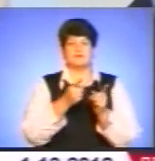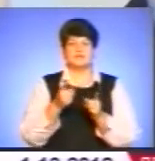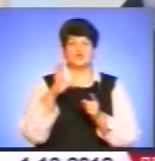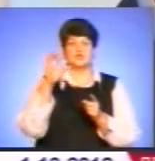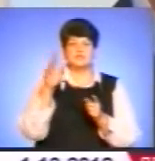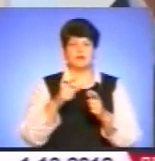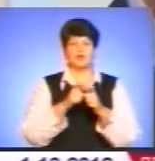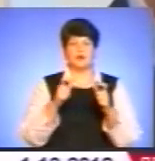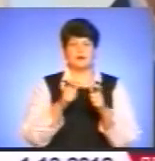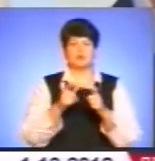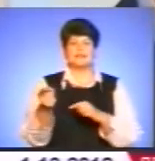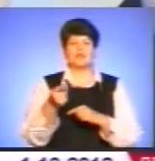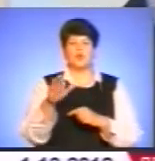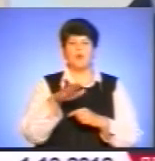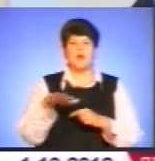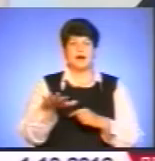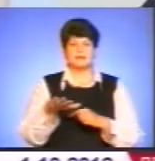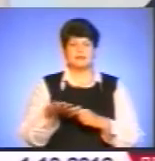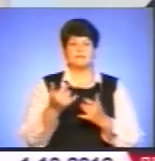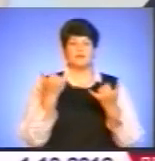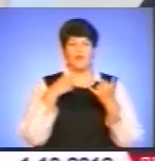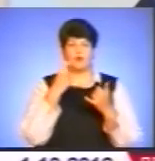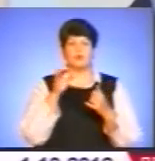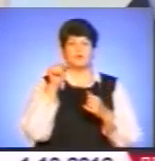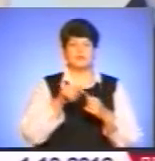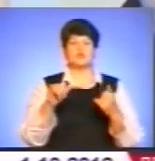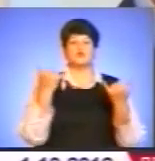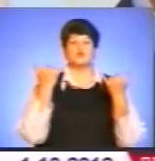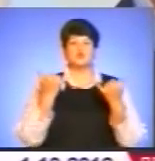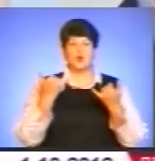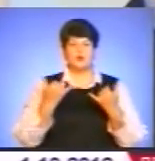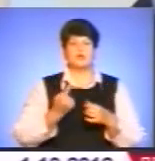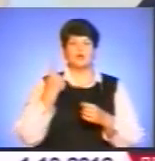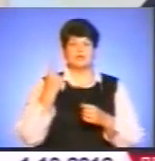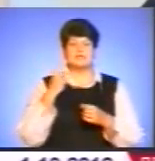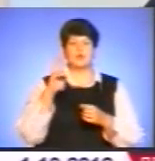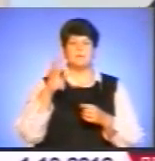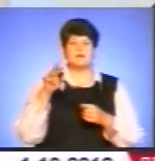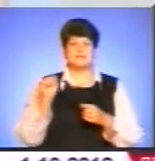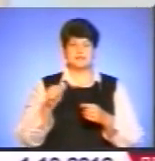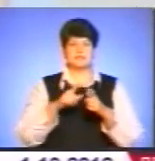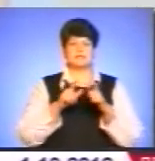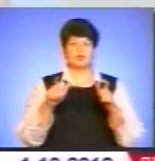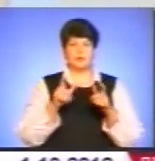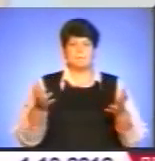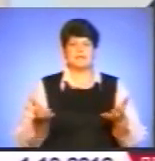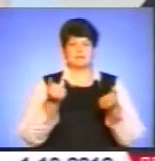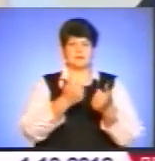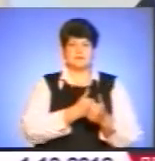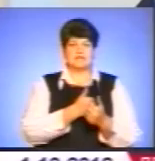тернополянина. Ми говоримо про те, що сьогодні однією з комерційних структур підтримана ініціатива міської ради.